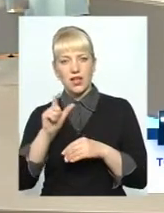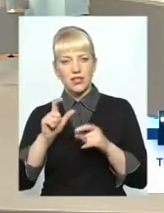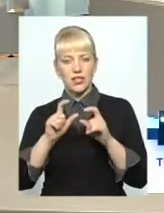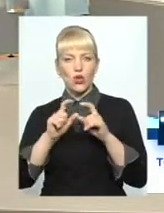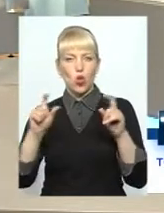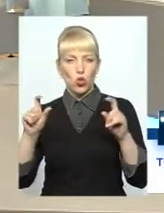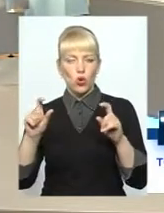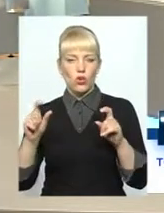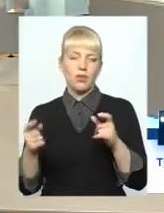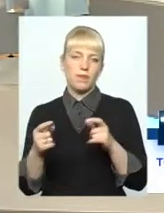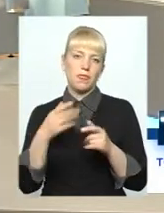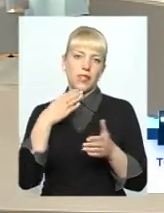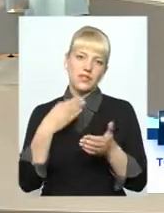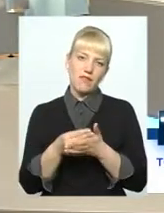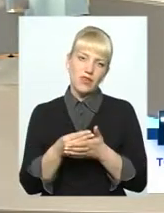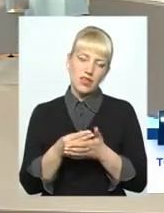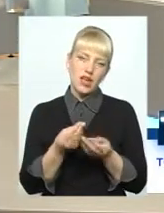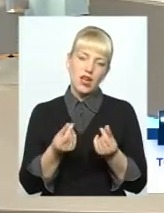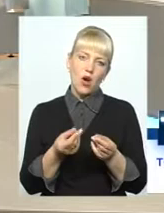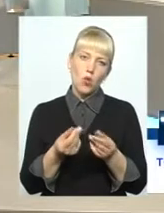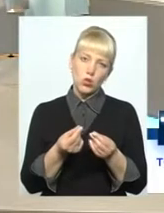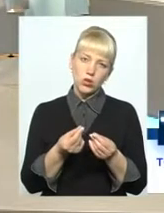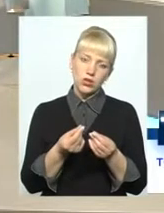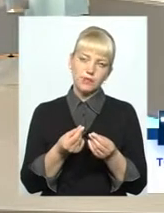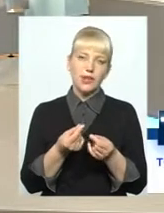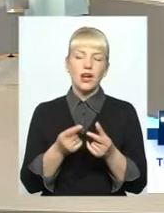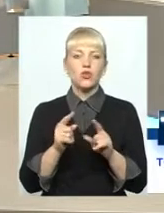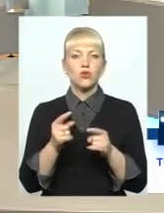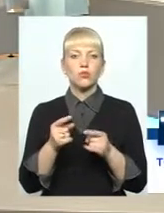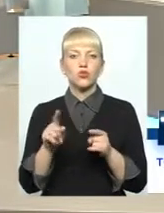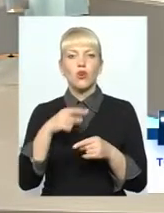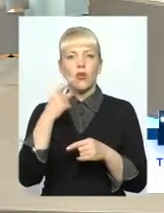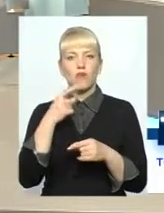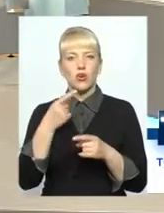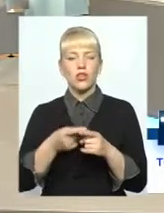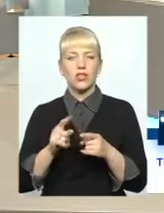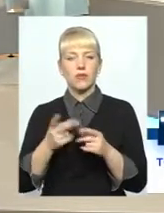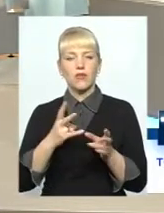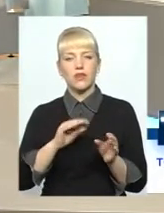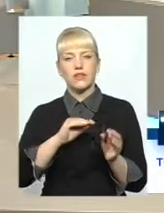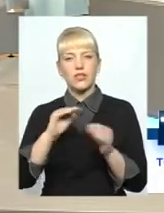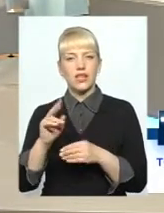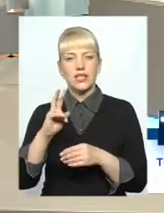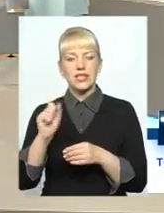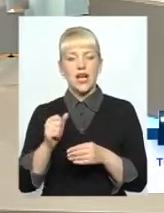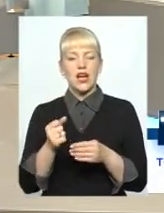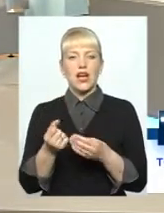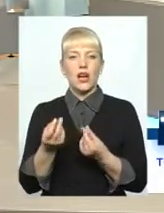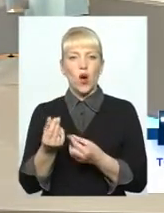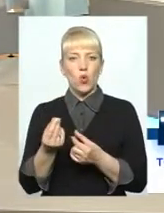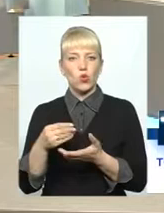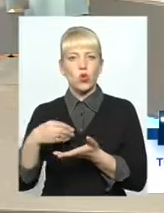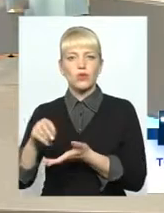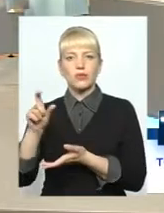за свій рахунок, тому що, говорять, що це має встановлювати за рахунок споживача.